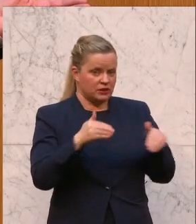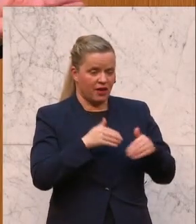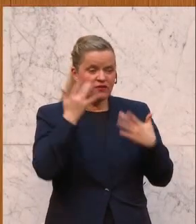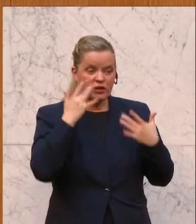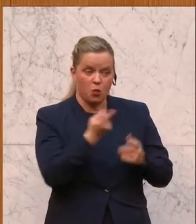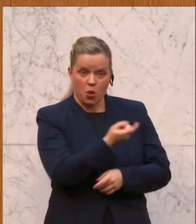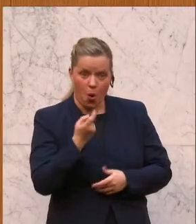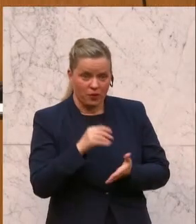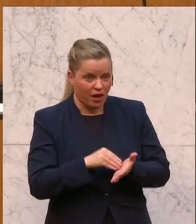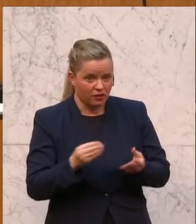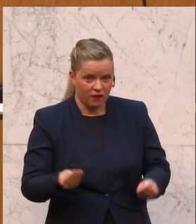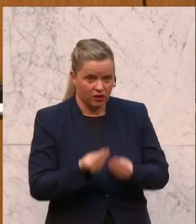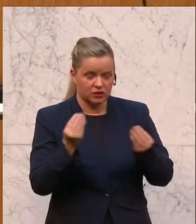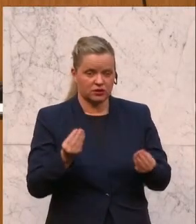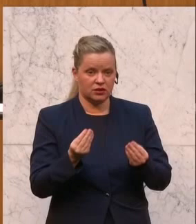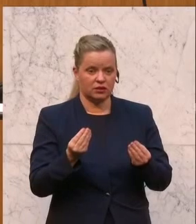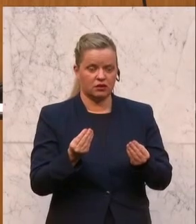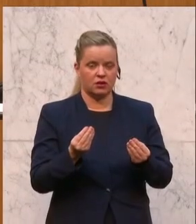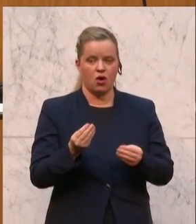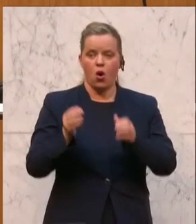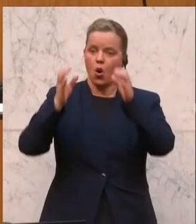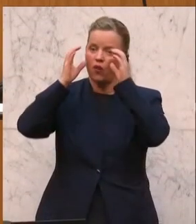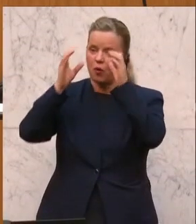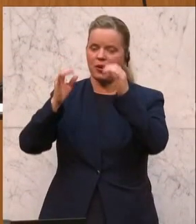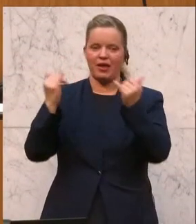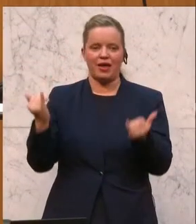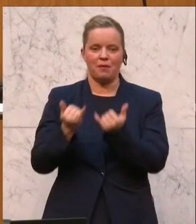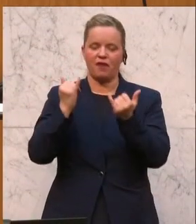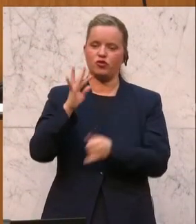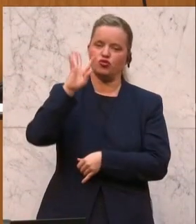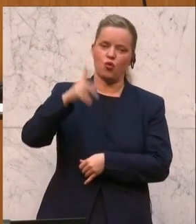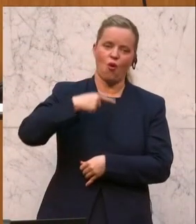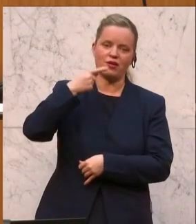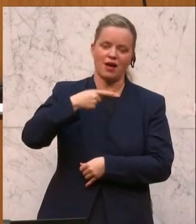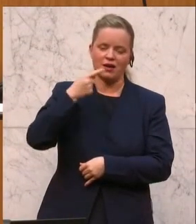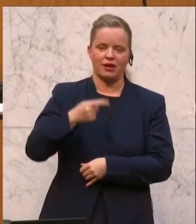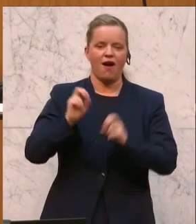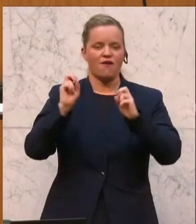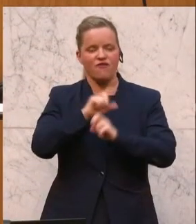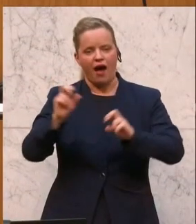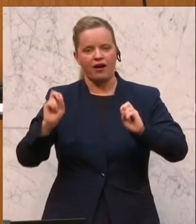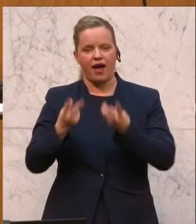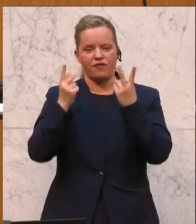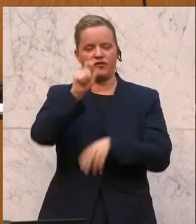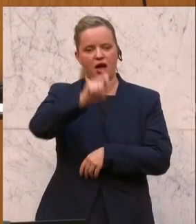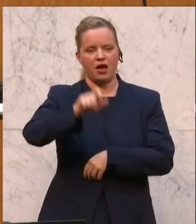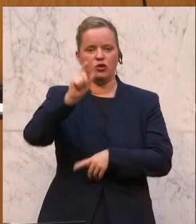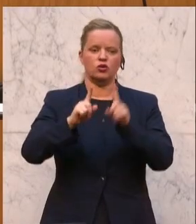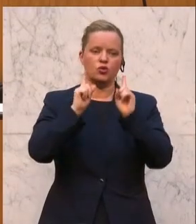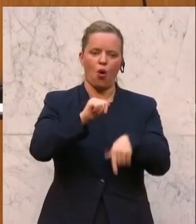aktuell in Sonntagsreden, vor allem der ÖVP, kommt es immer wieder, diese Fachkräfte nicht quasi am